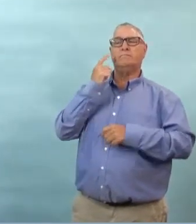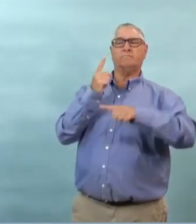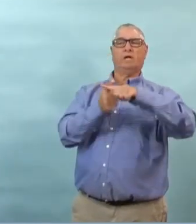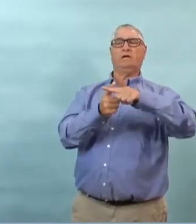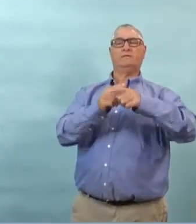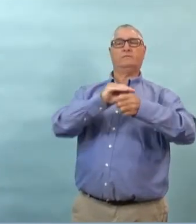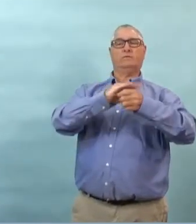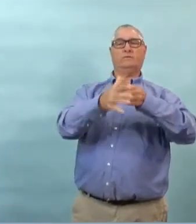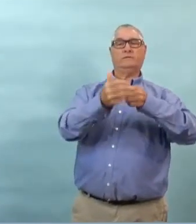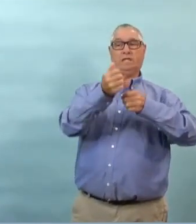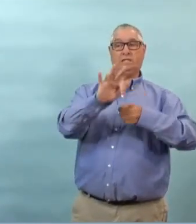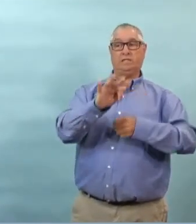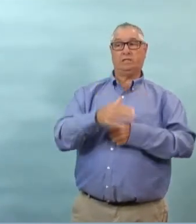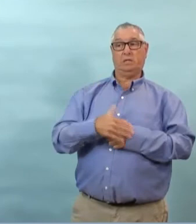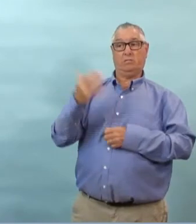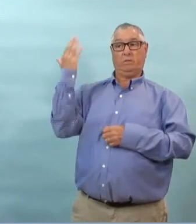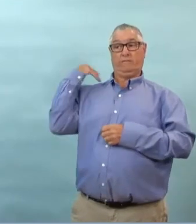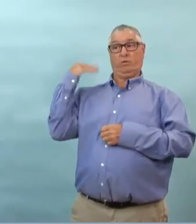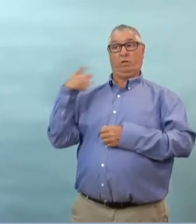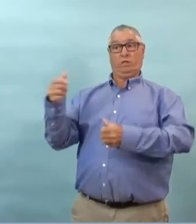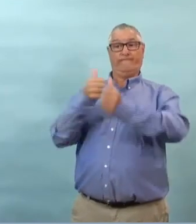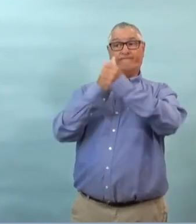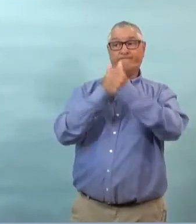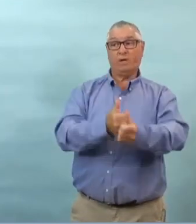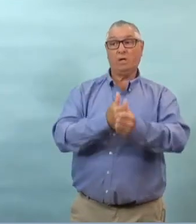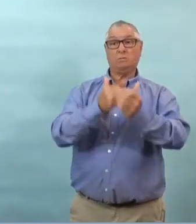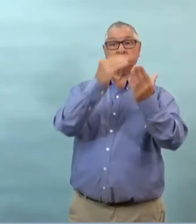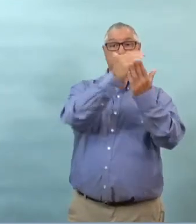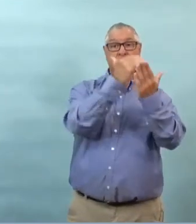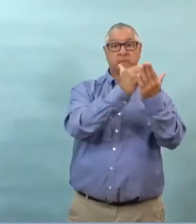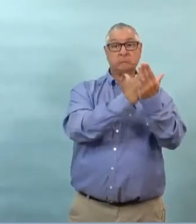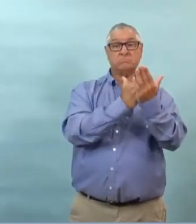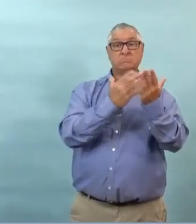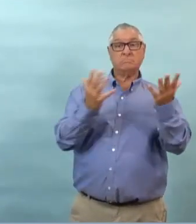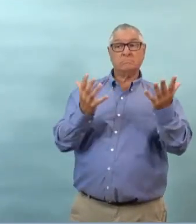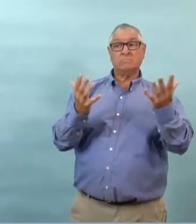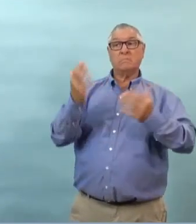les gens qui sont devenus malades et qui ont été testés positifs